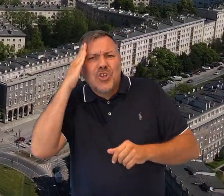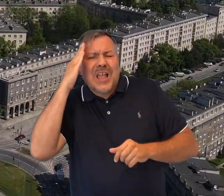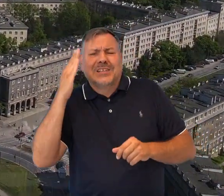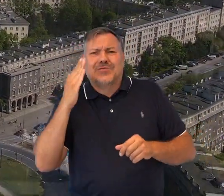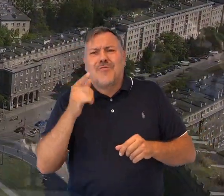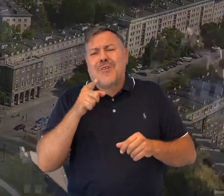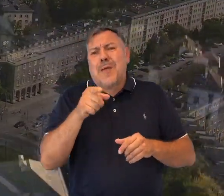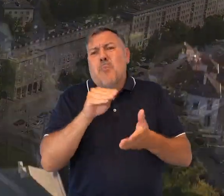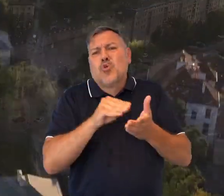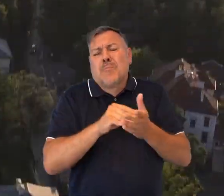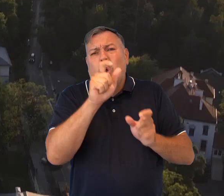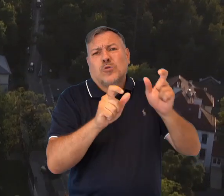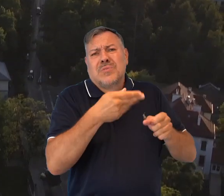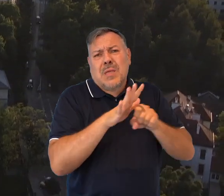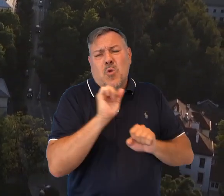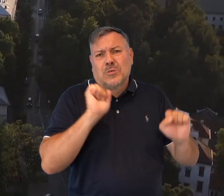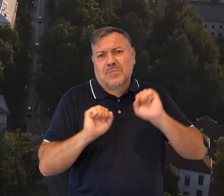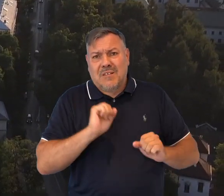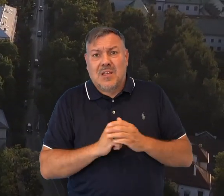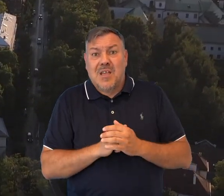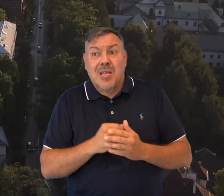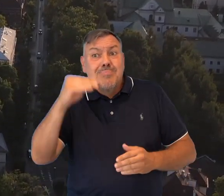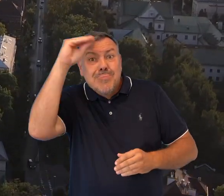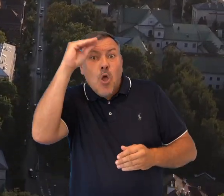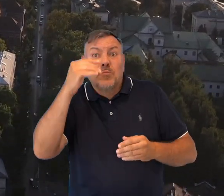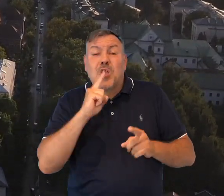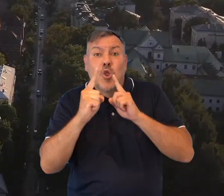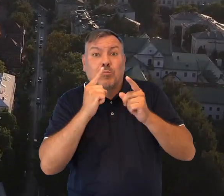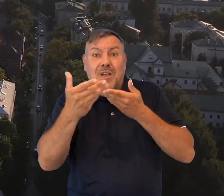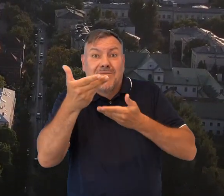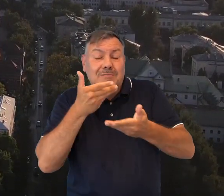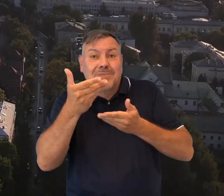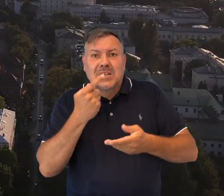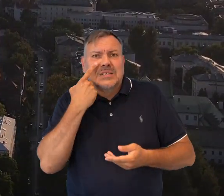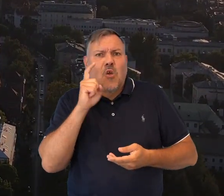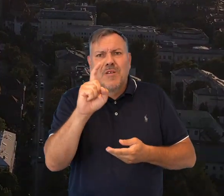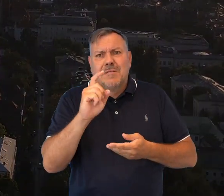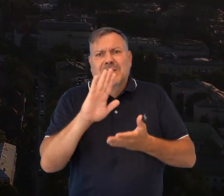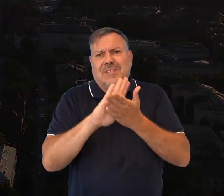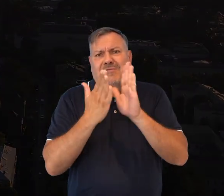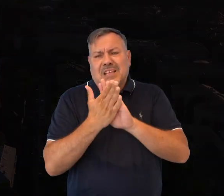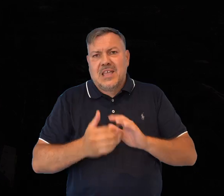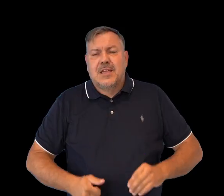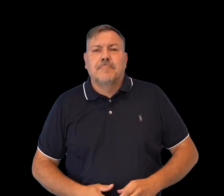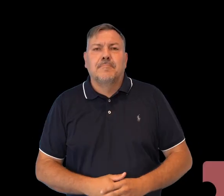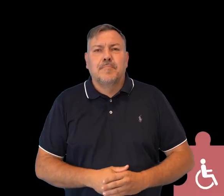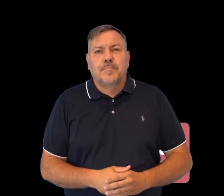potrzeby osób z niepełnosprawnościami. Nauczmy się rozmawiać. Zauważajmy się wzajemnie.